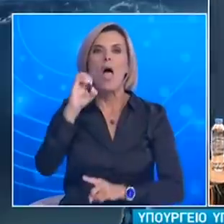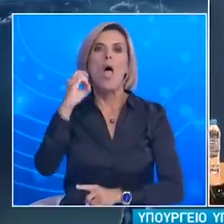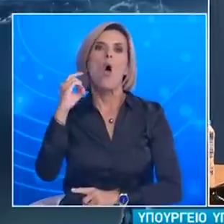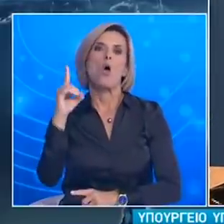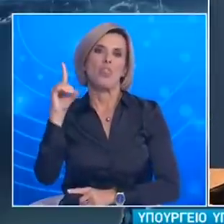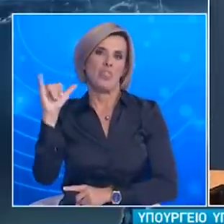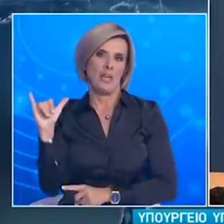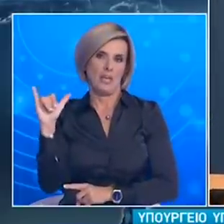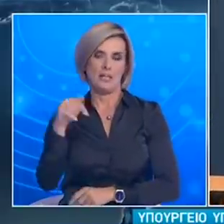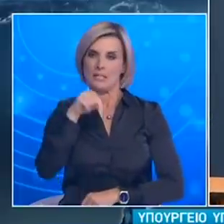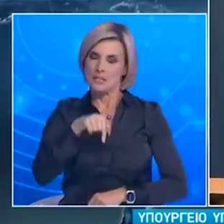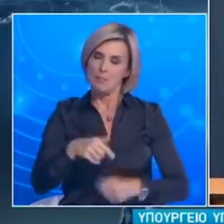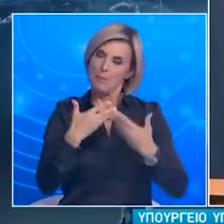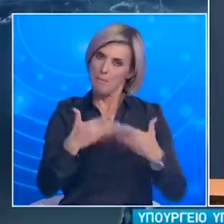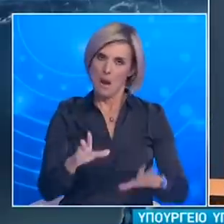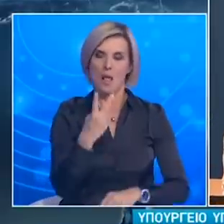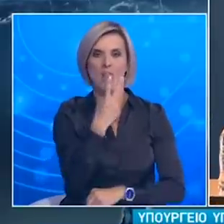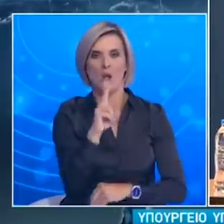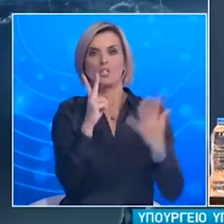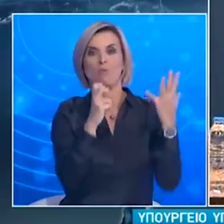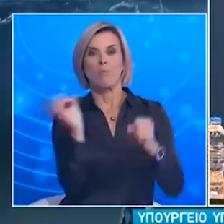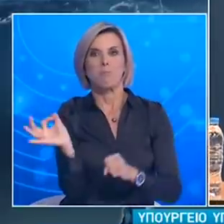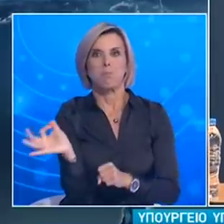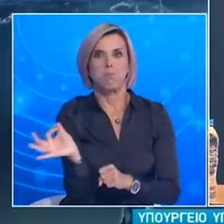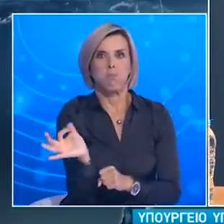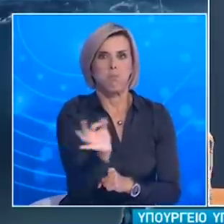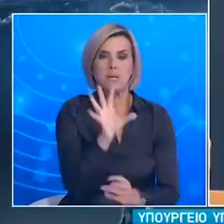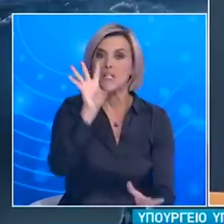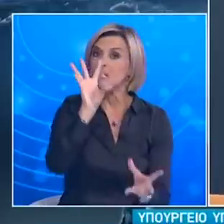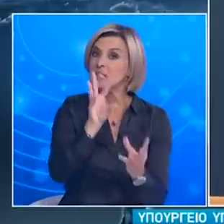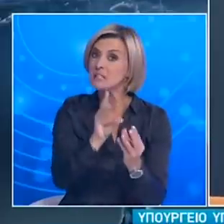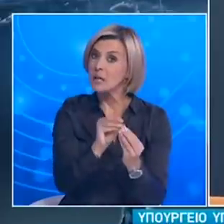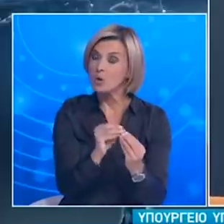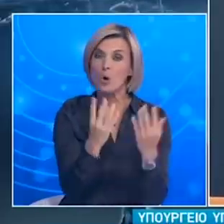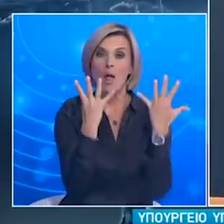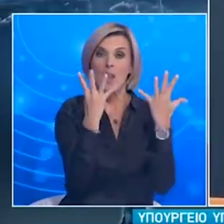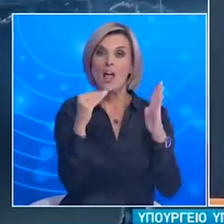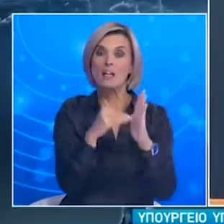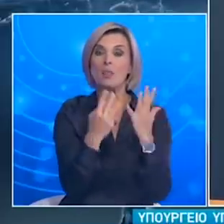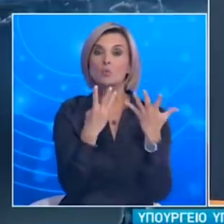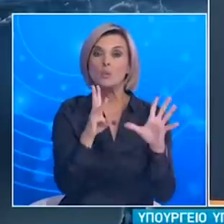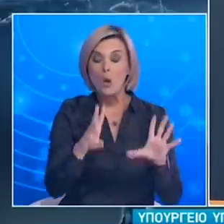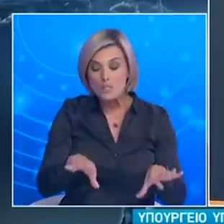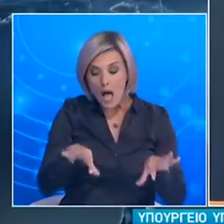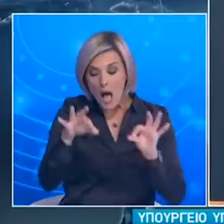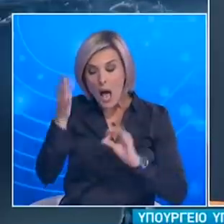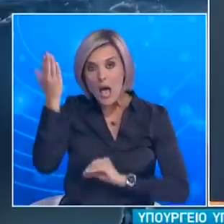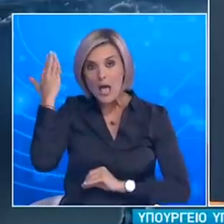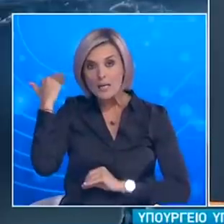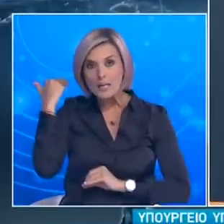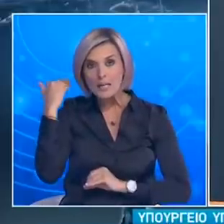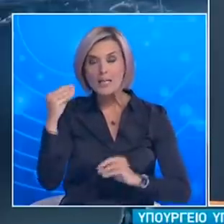Σήμερα ανακοινώνονται 270 κρούσματα οπότε φτάνουμε το σύνολο 9-800 από την αρχή της επιδημίας 26